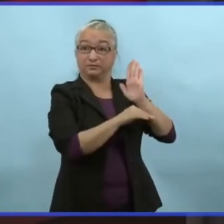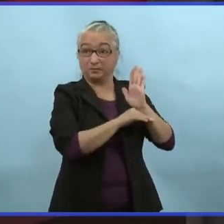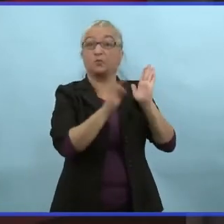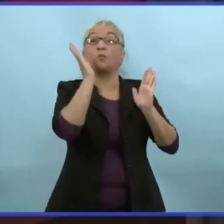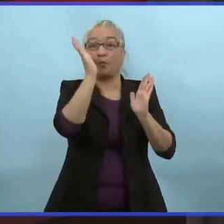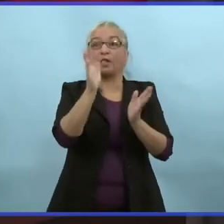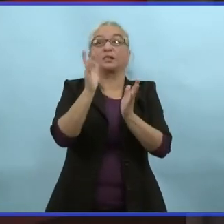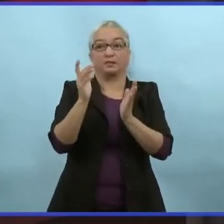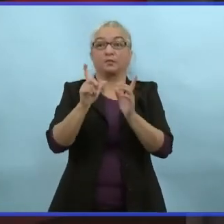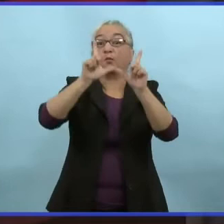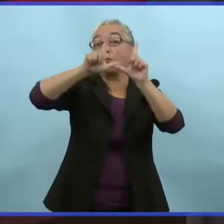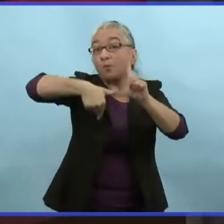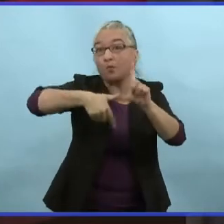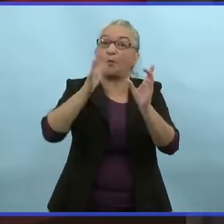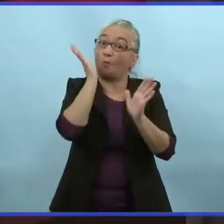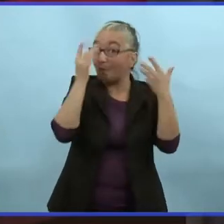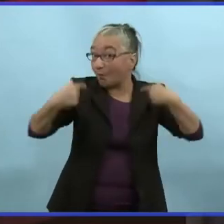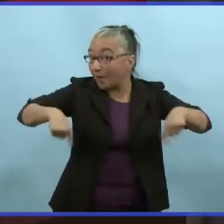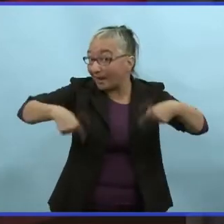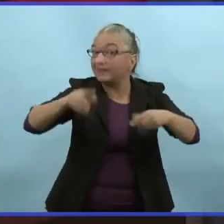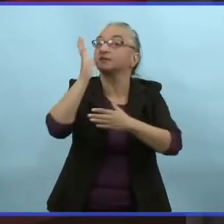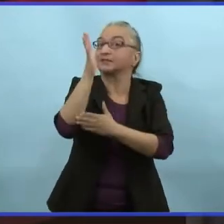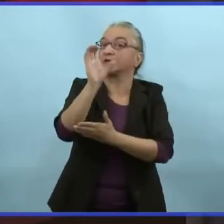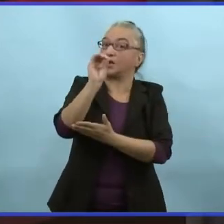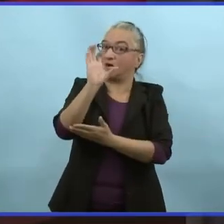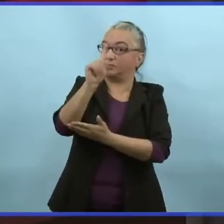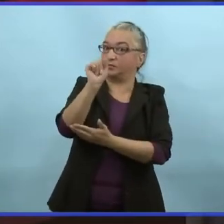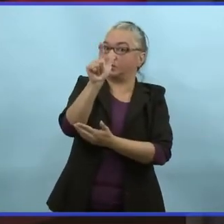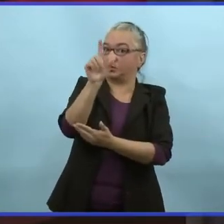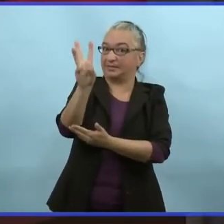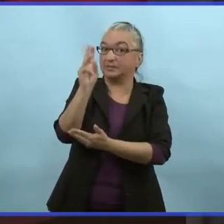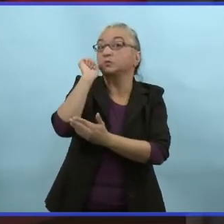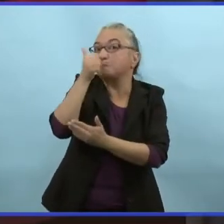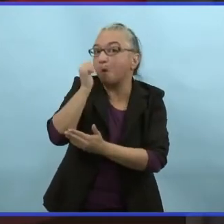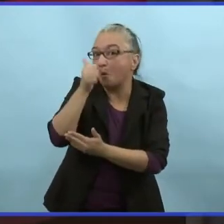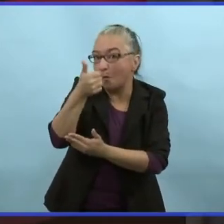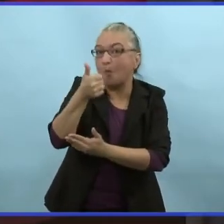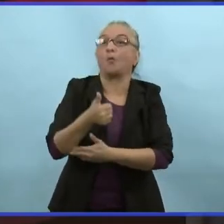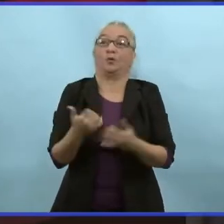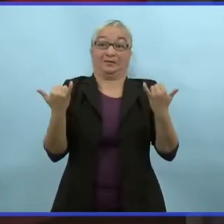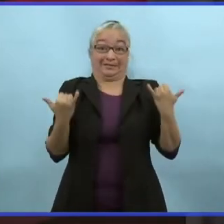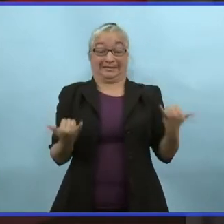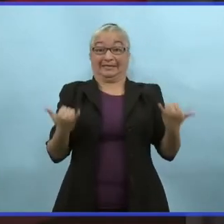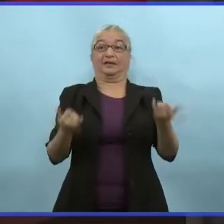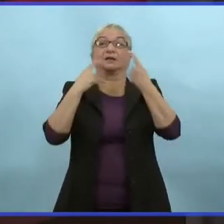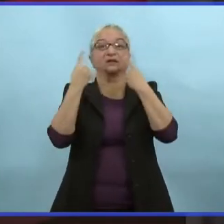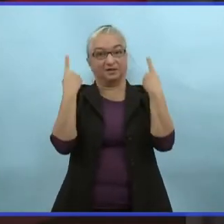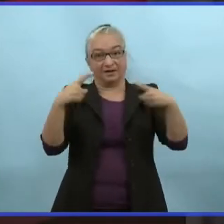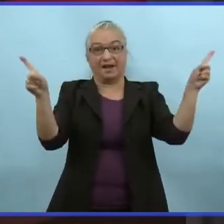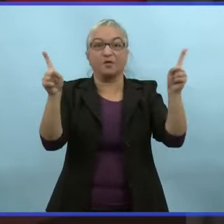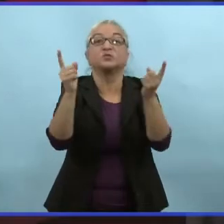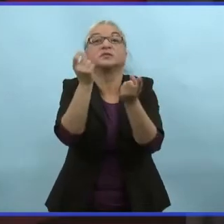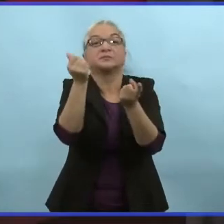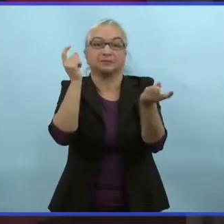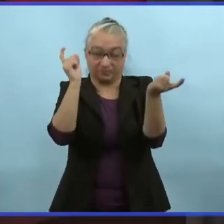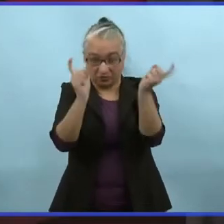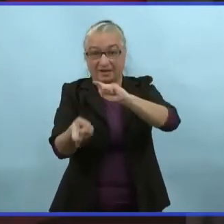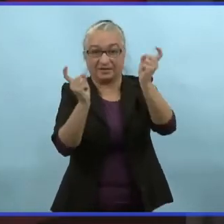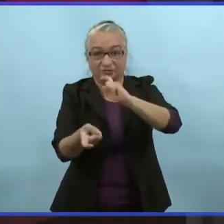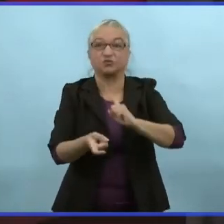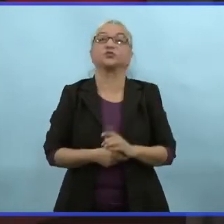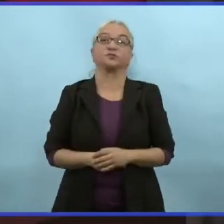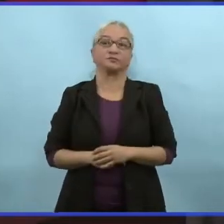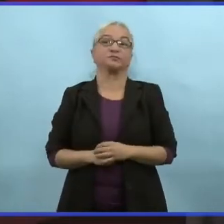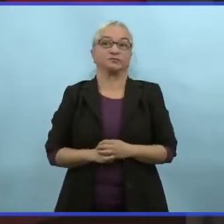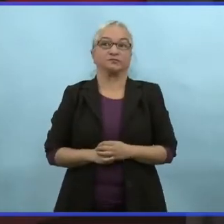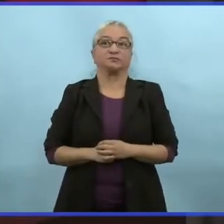mardi, et aujourd'hui nous annonçons une extension avec quelques petits changements. Le Manitoba doit rester vigilant dans